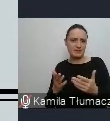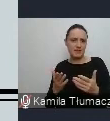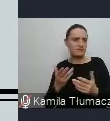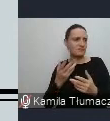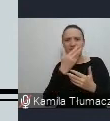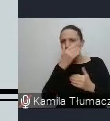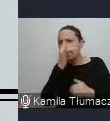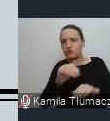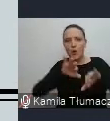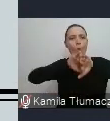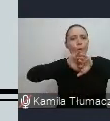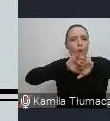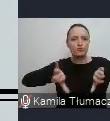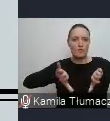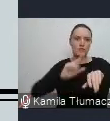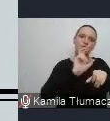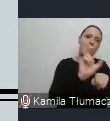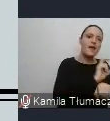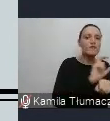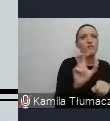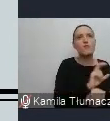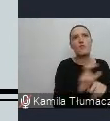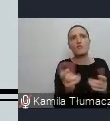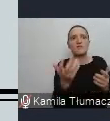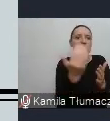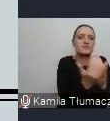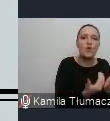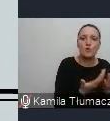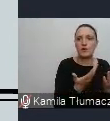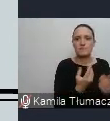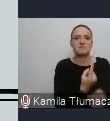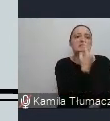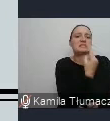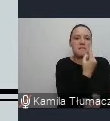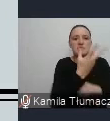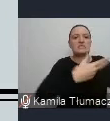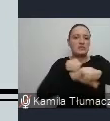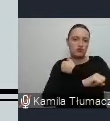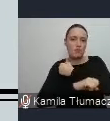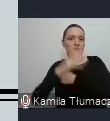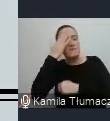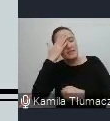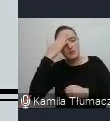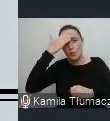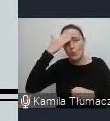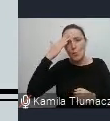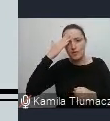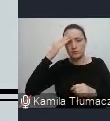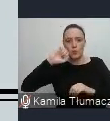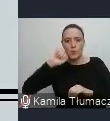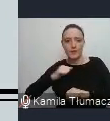możliwości, żeby technologia czy jakiś program mógł zastąpić wiedzę i umiejętności.